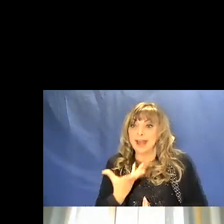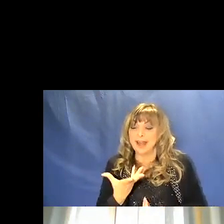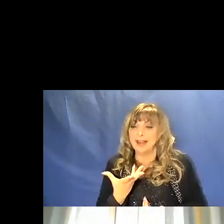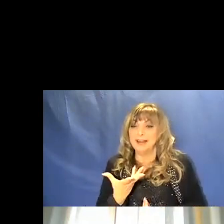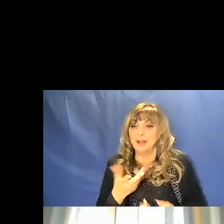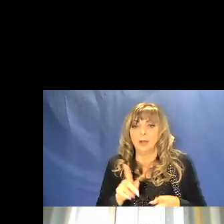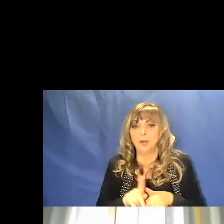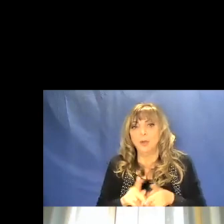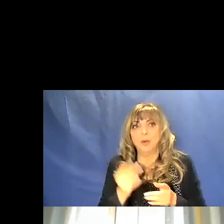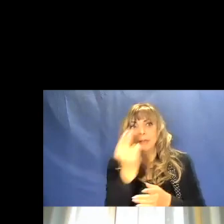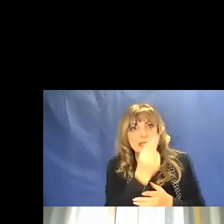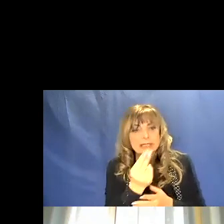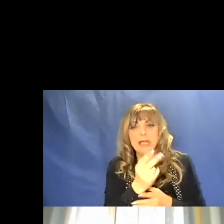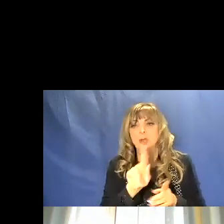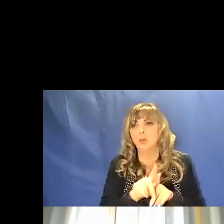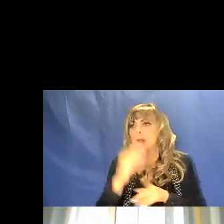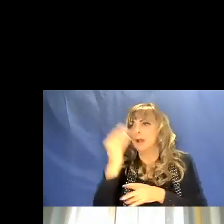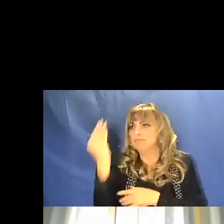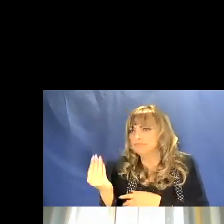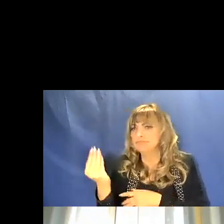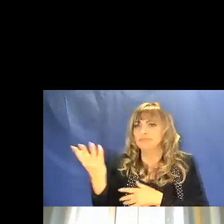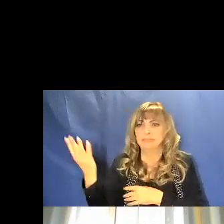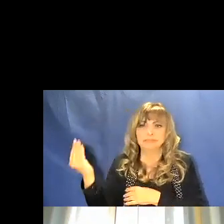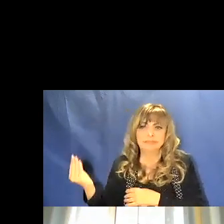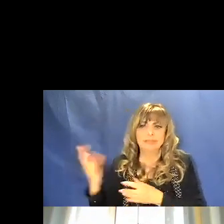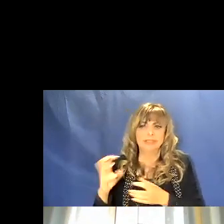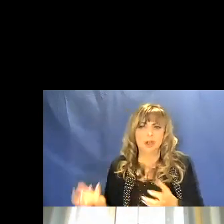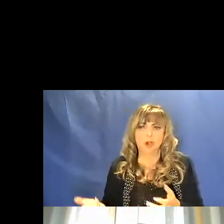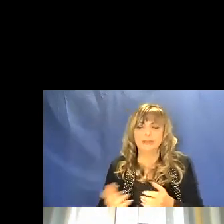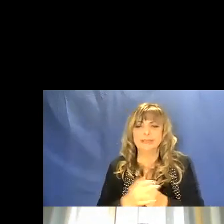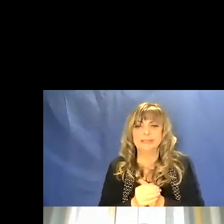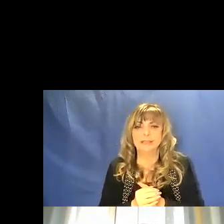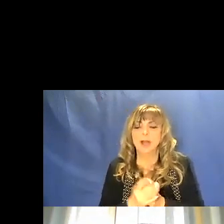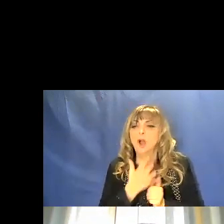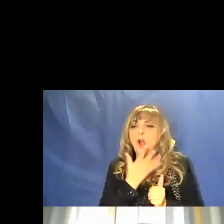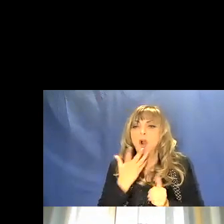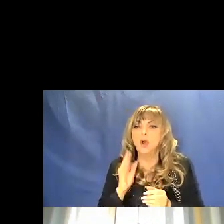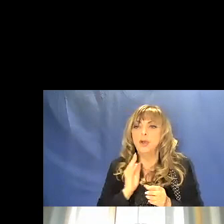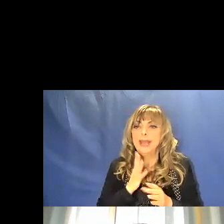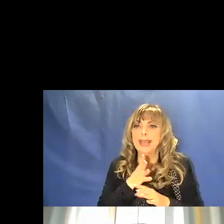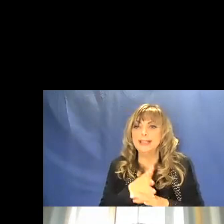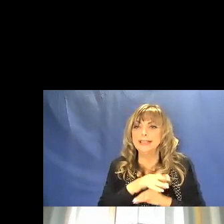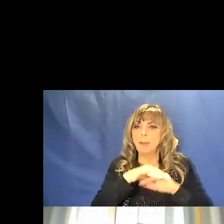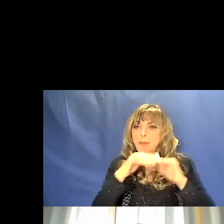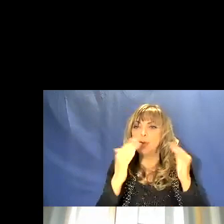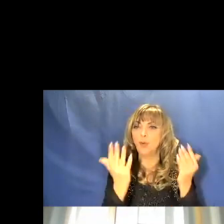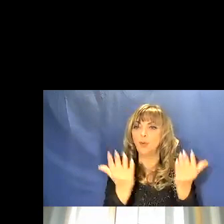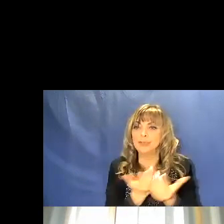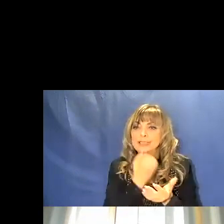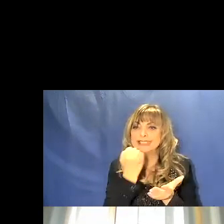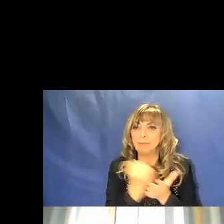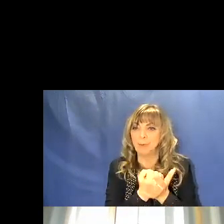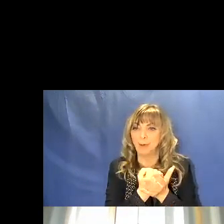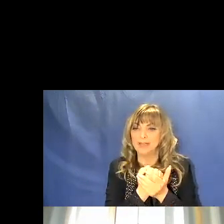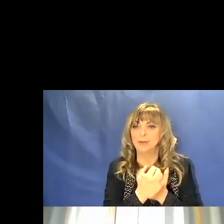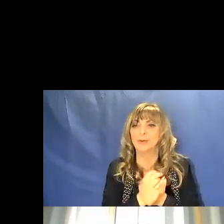al pari delle statuette ecco ecco quindi che il colore entra nel mondo simbolico